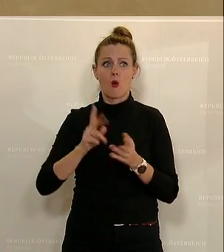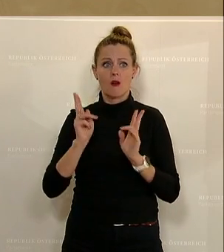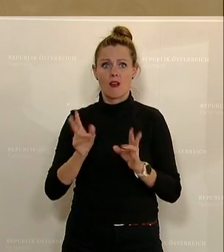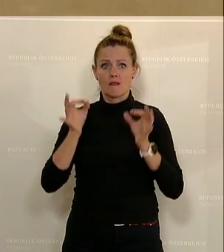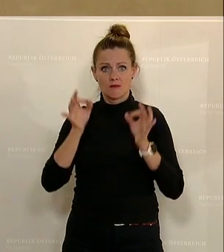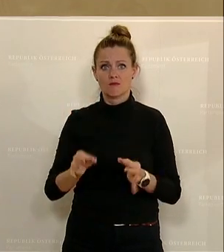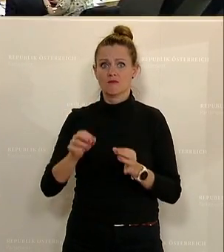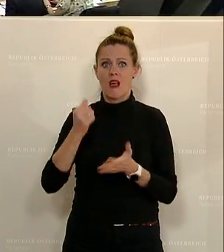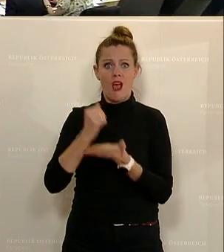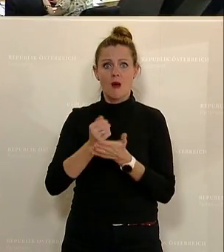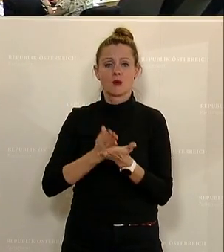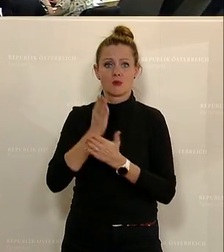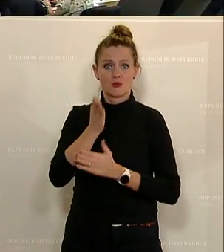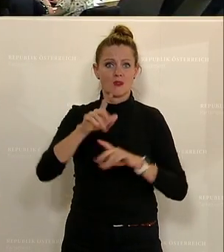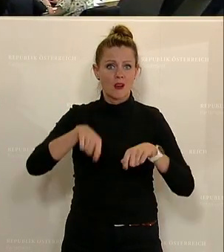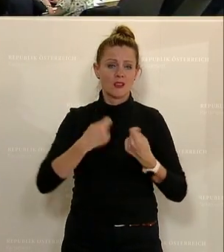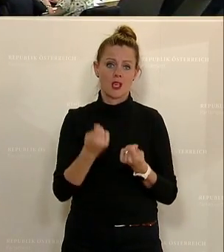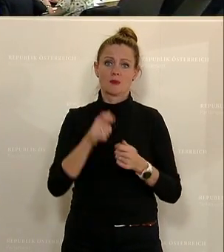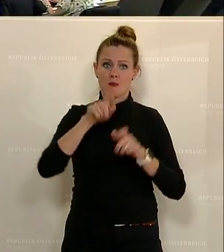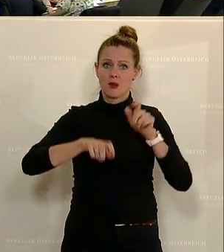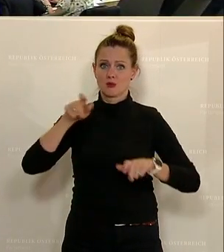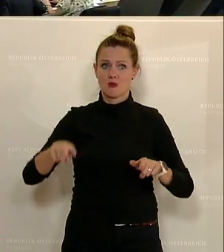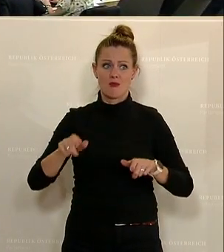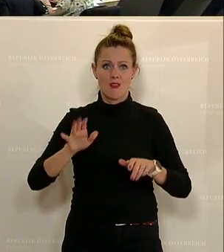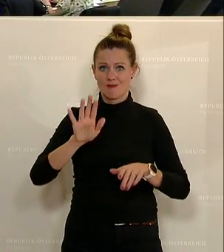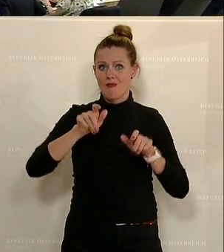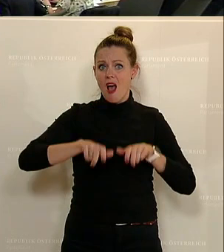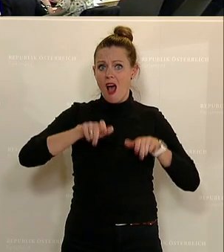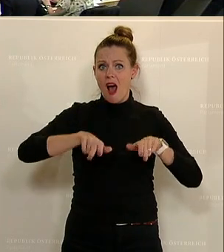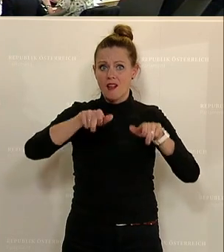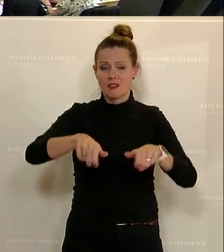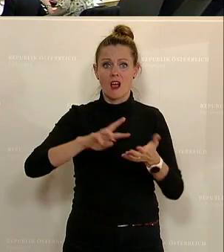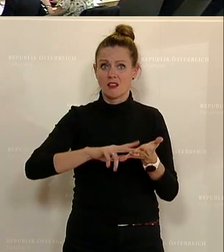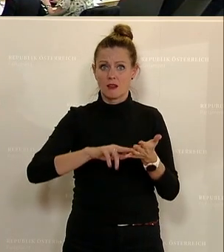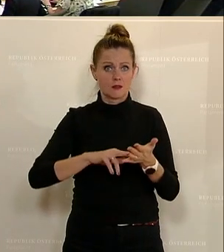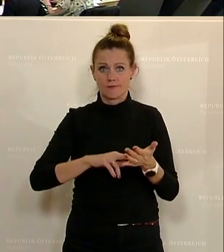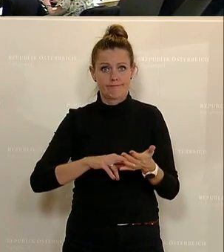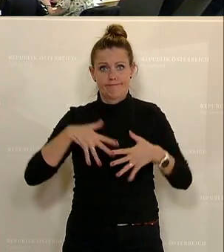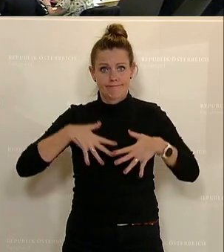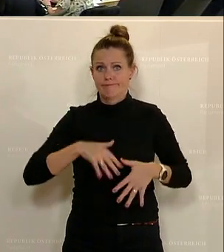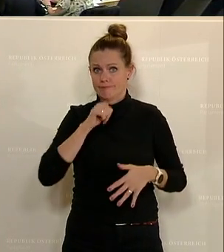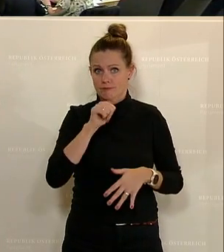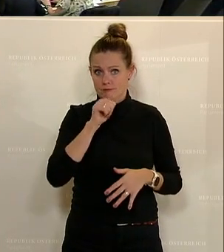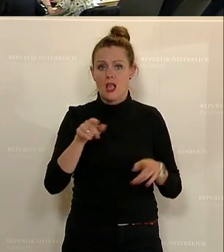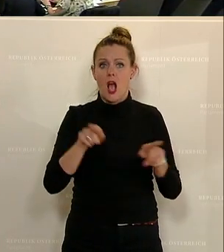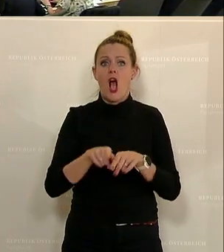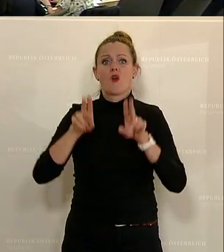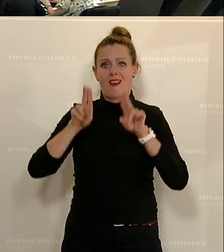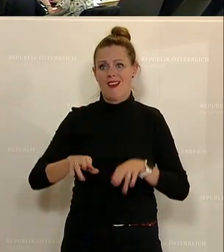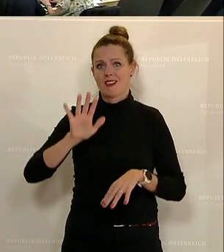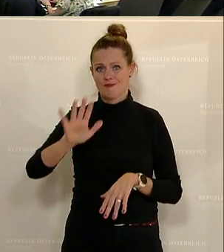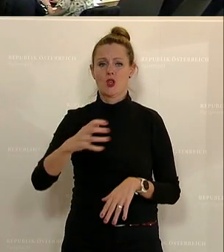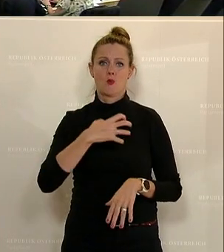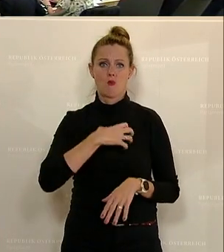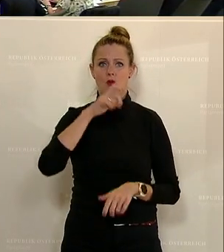Recht zu kommen. Wir haben genügend Leute, die in einem Alter sind, wo sie sich die Digitalisierung nicht antun wollen. Und auch die haben ein Recht, als Bürgerinnen und